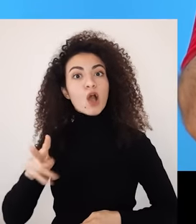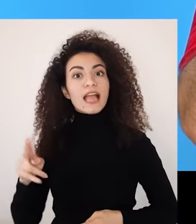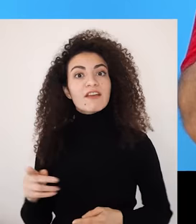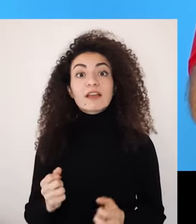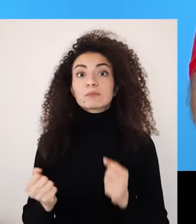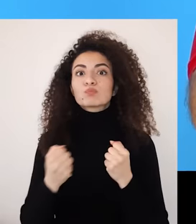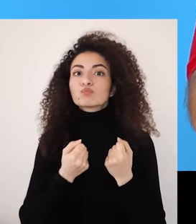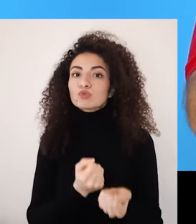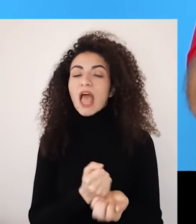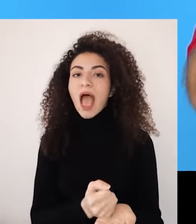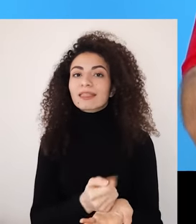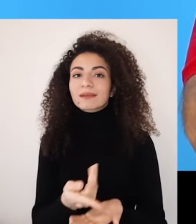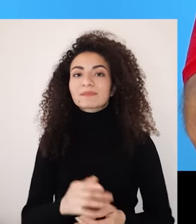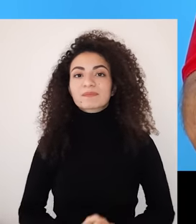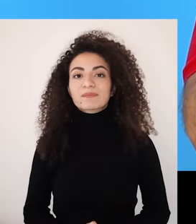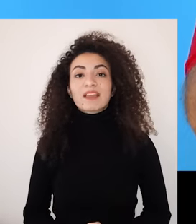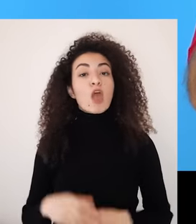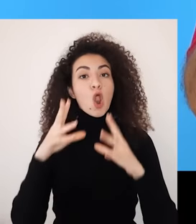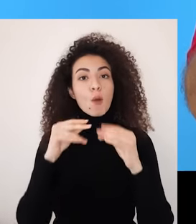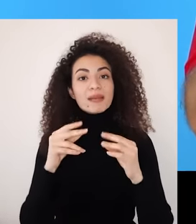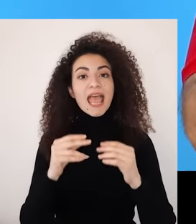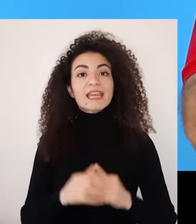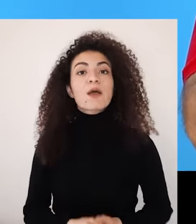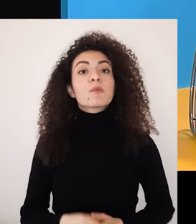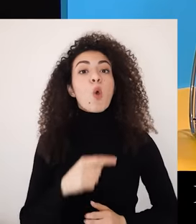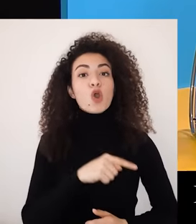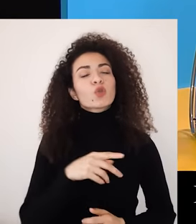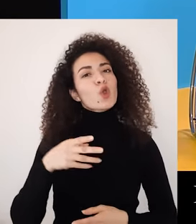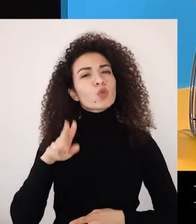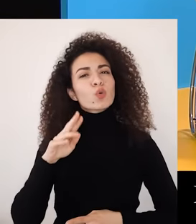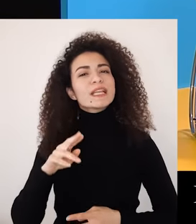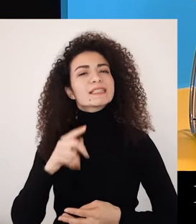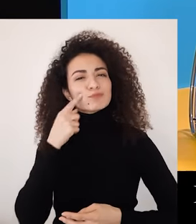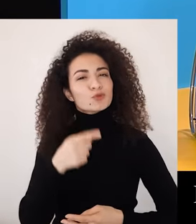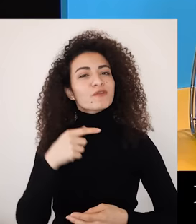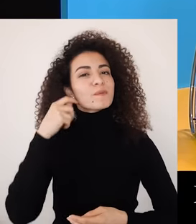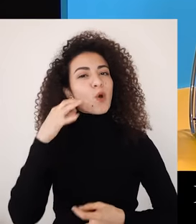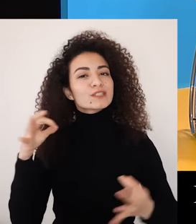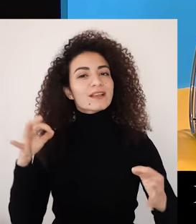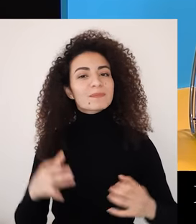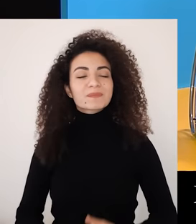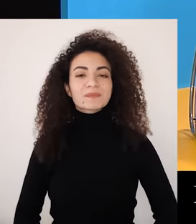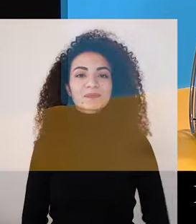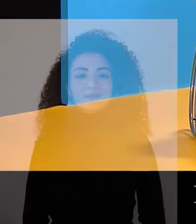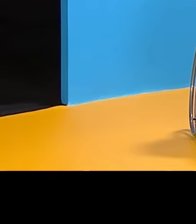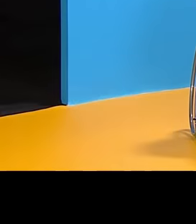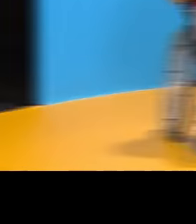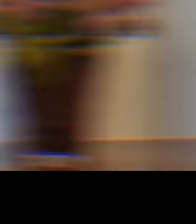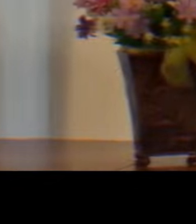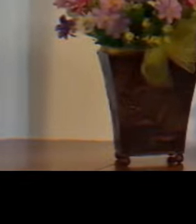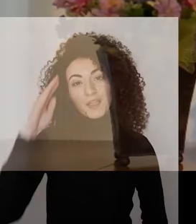معكم داليا من لبنان هدين من الأردن وإيمان من تونس خلينا نسمع قصصهم ونستفيد من خبراتهم